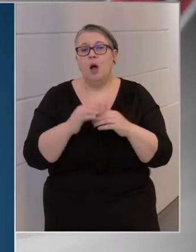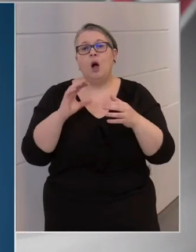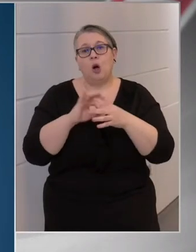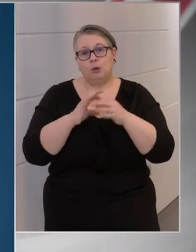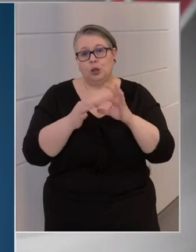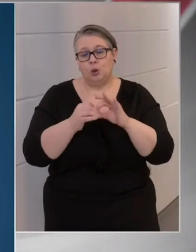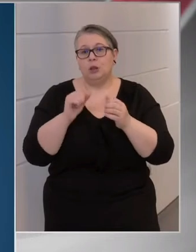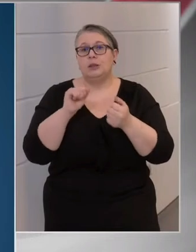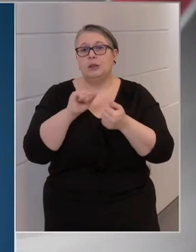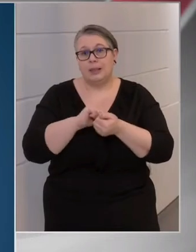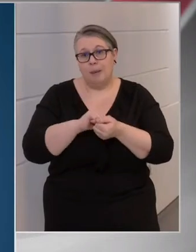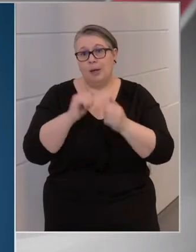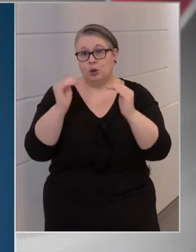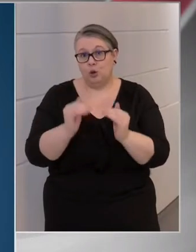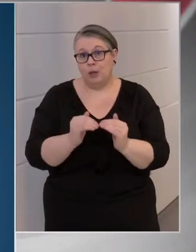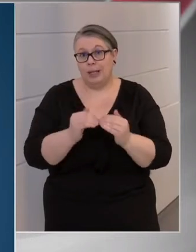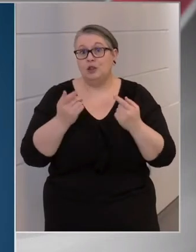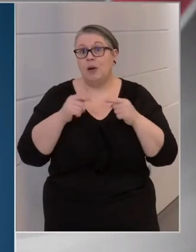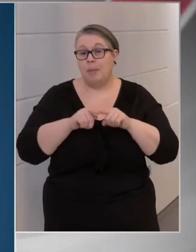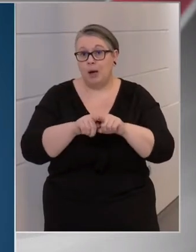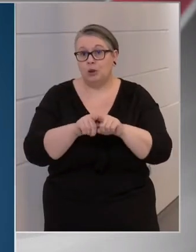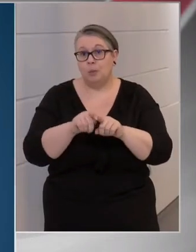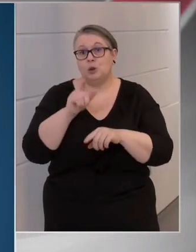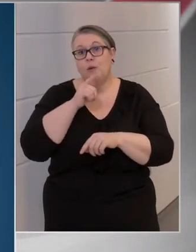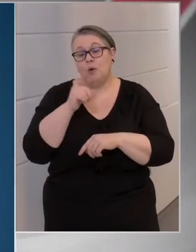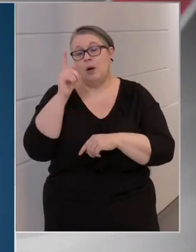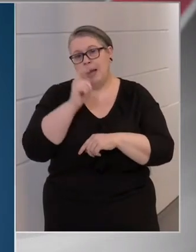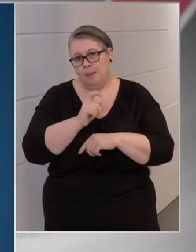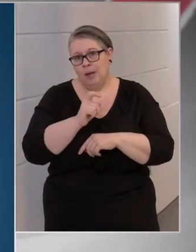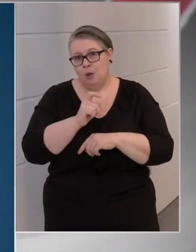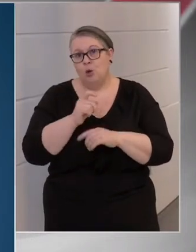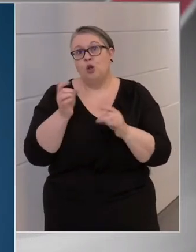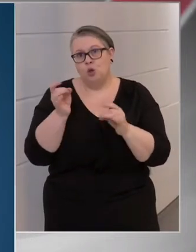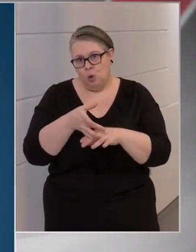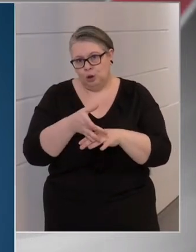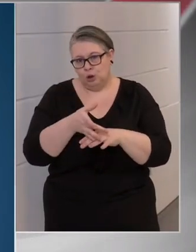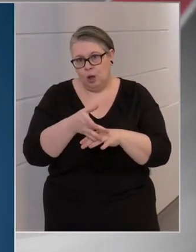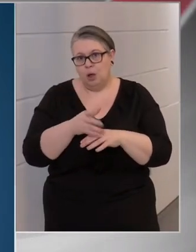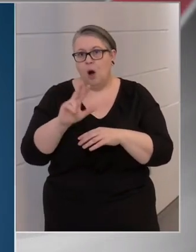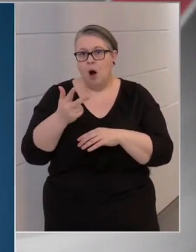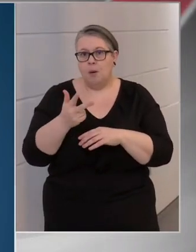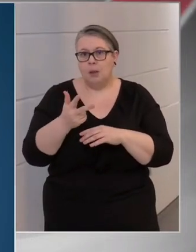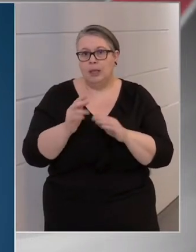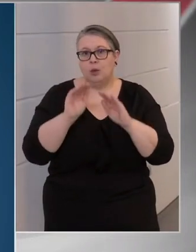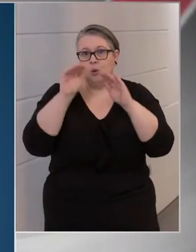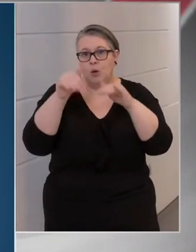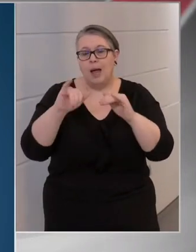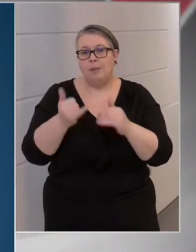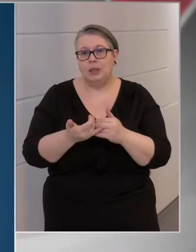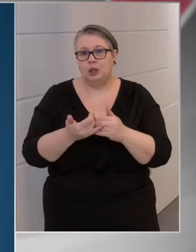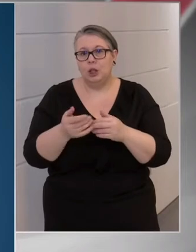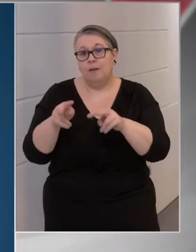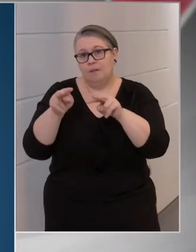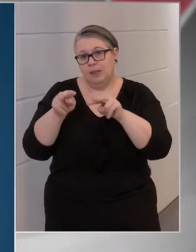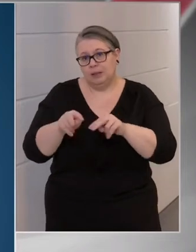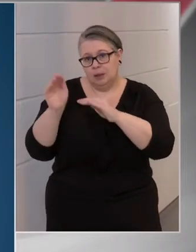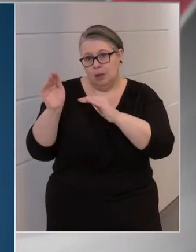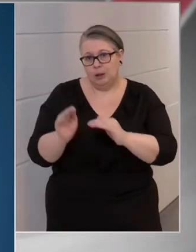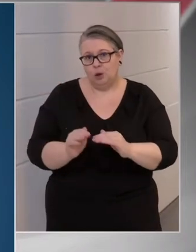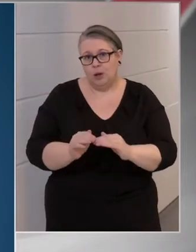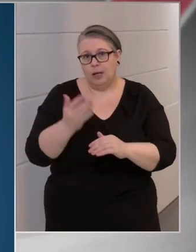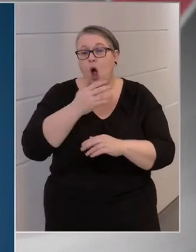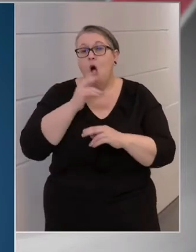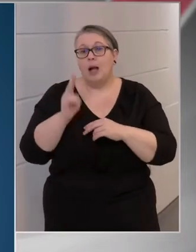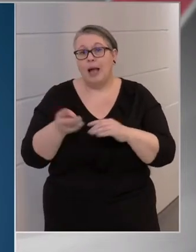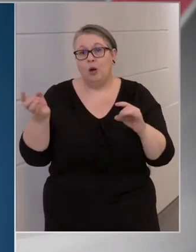kapcsolatok számának csökkenésével egyidejűleg fog. Reményeink szerint viszonylag gyorsan a harmadik hullám is visszahúzódni, és ha